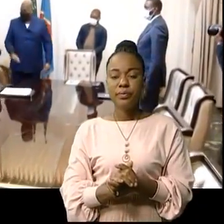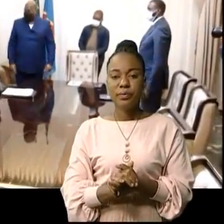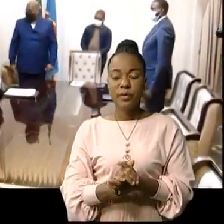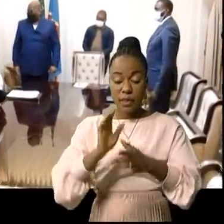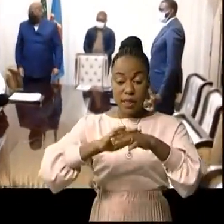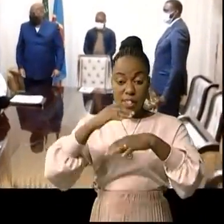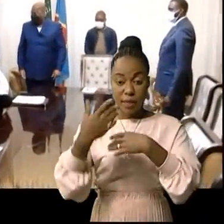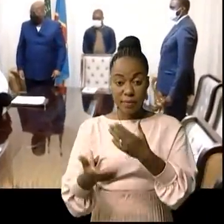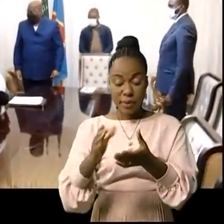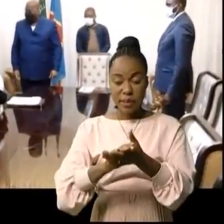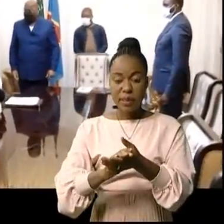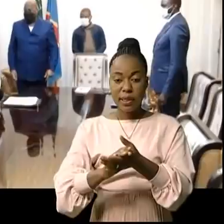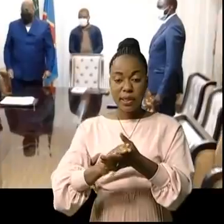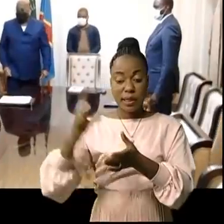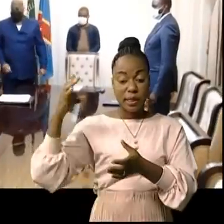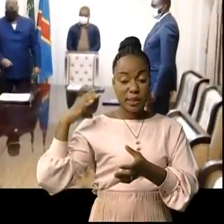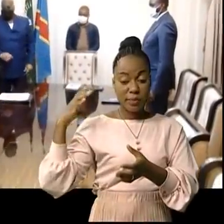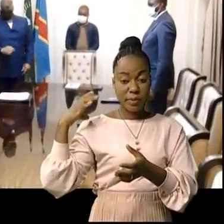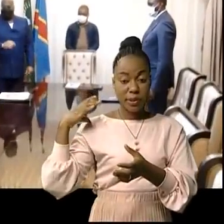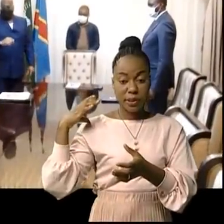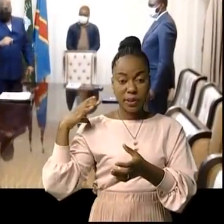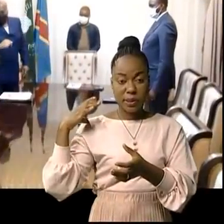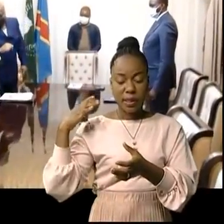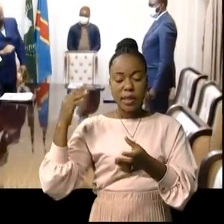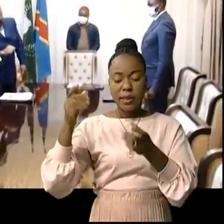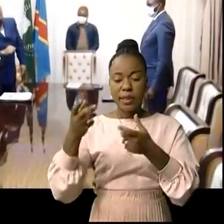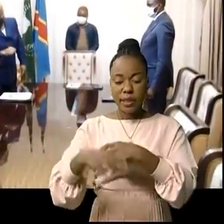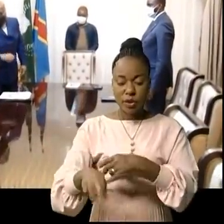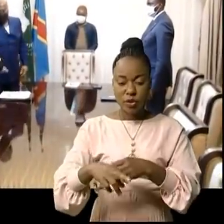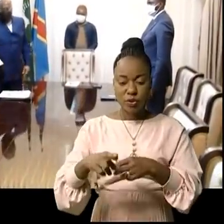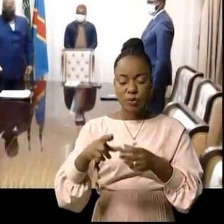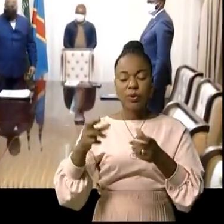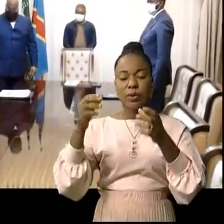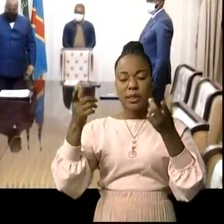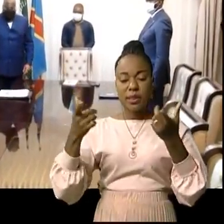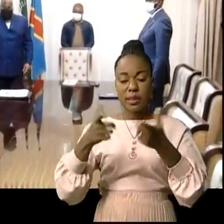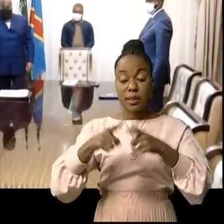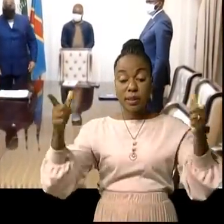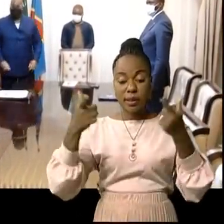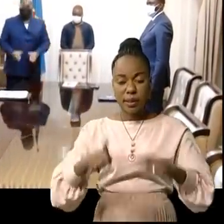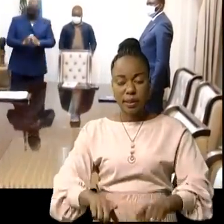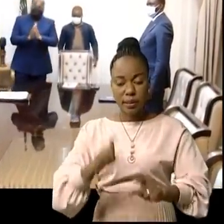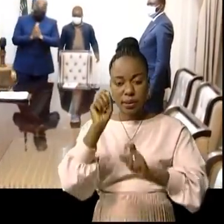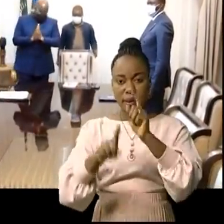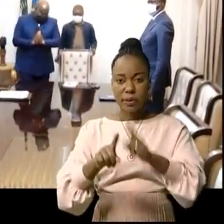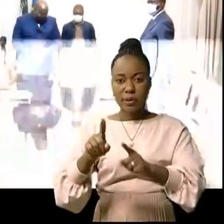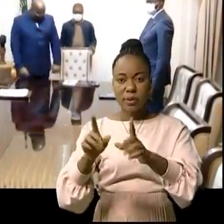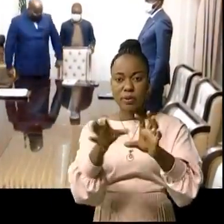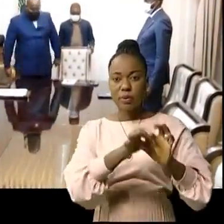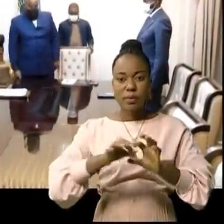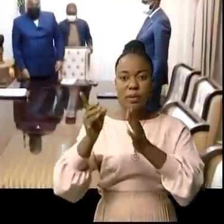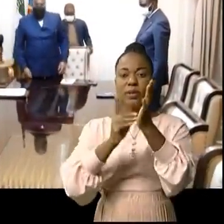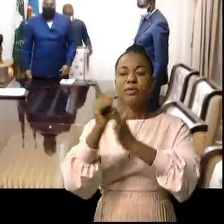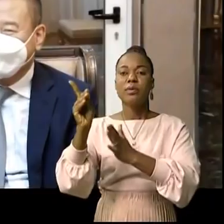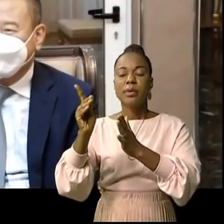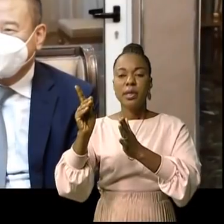Après les capitales des pays clés de la région de Grand Lac d'Afrique pour la contribution de l'ONU aux discussions sur les questions de sécurité, coopération et de développement